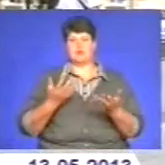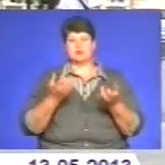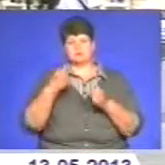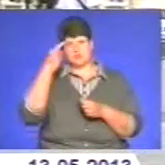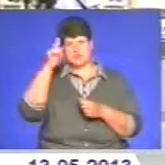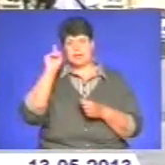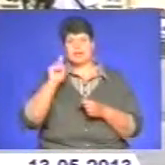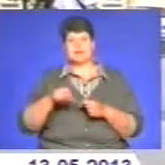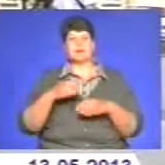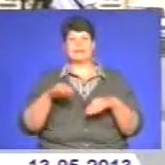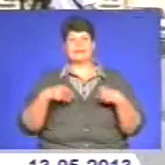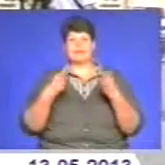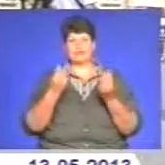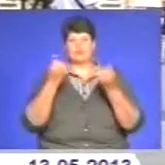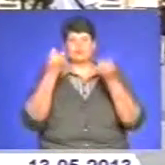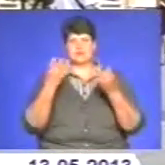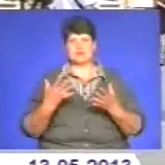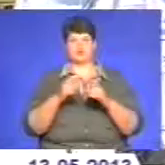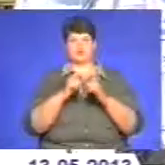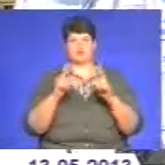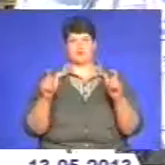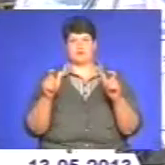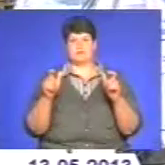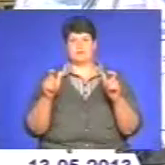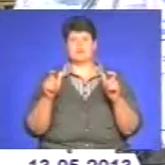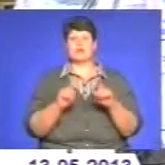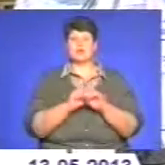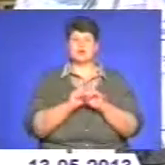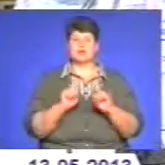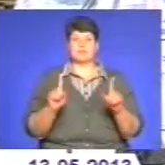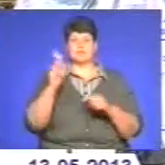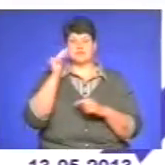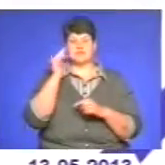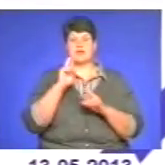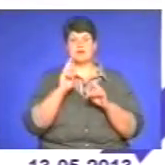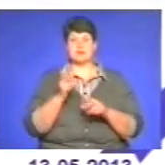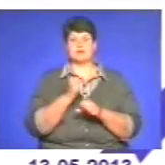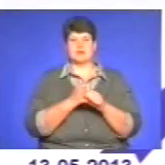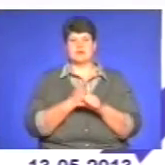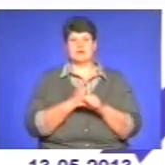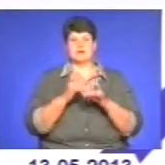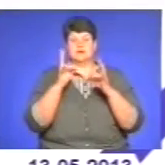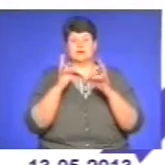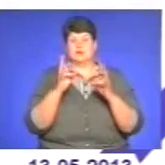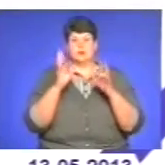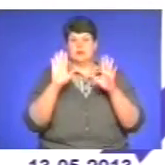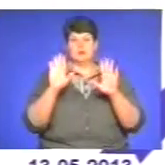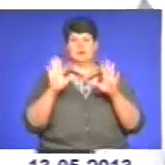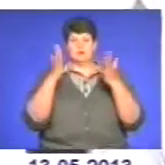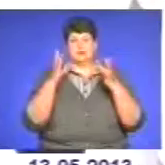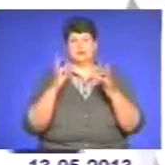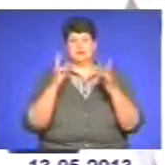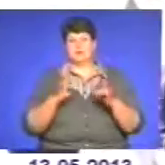знання, які не надають у звичайних автошколах. Зокрема, навчають, як діяти у критичних ситуаціях на дорозі.